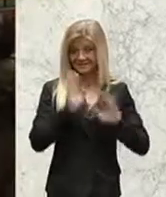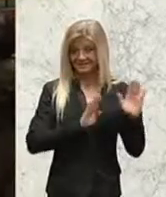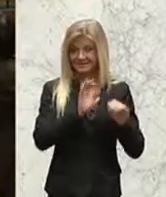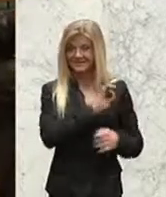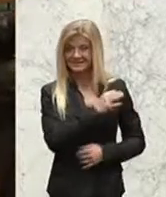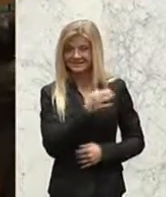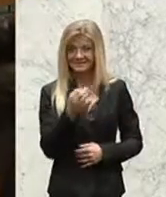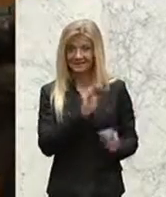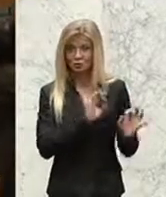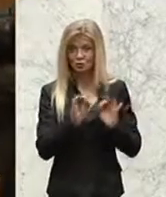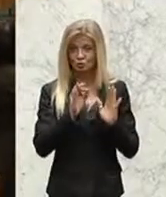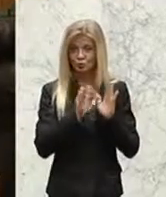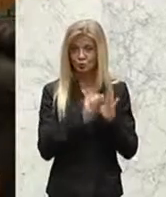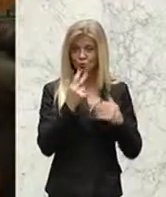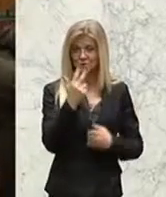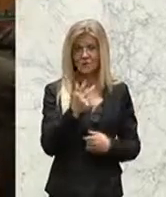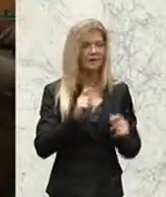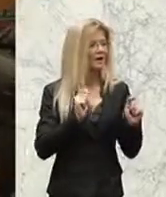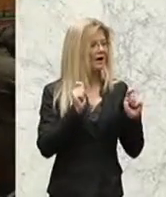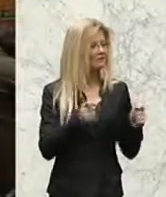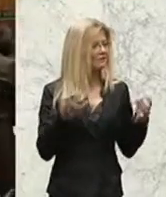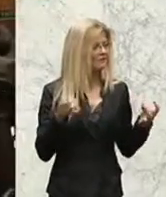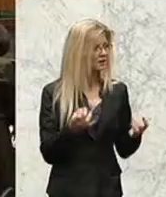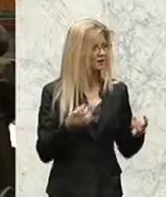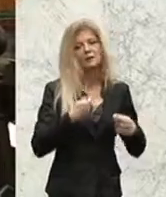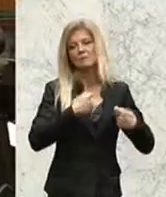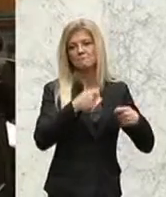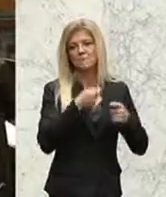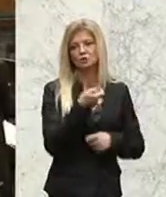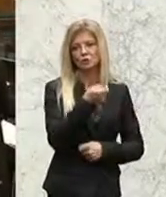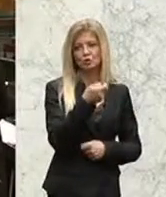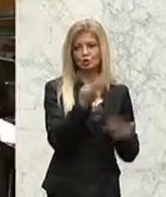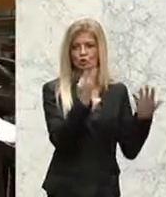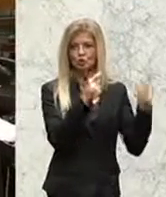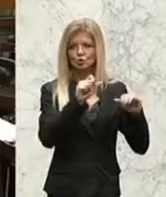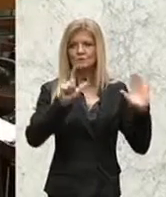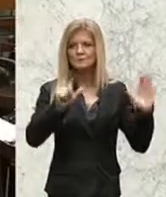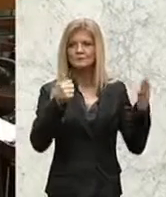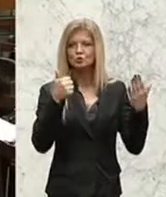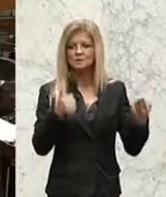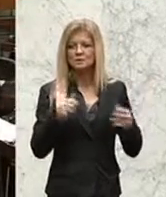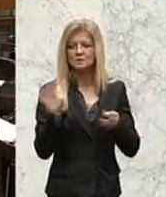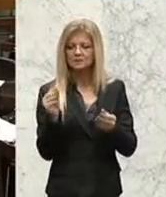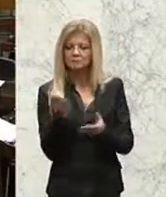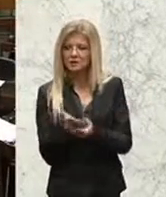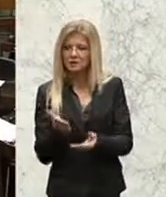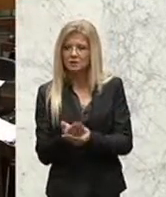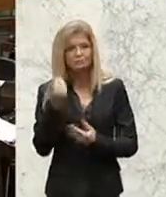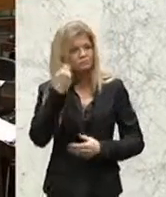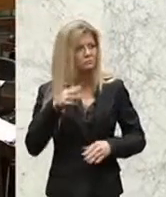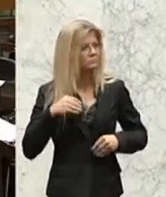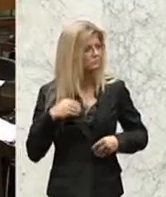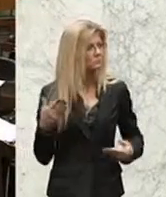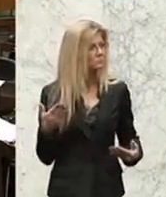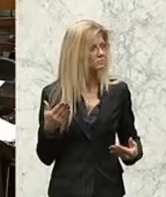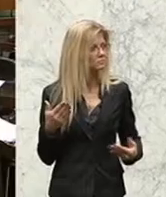Tagesordnungspunkt 3. Antrag des Bautenausschusses, seinen Bericht 967 der Beilagen zur Kenntnis zu nehmen. Bitte